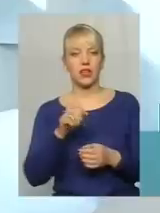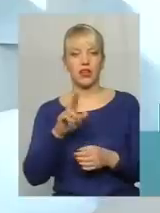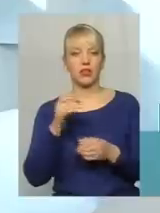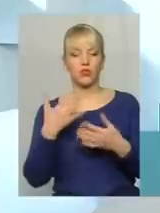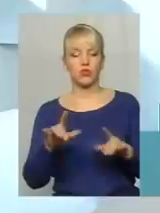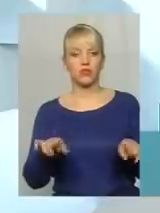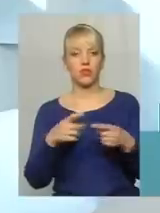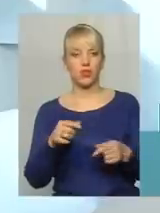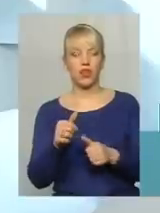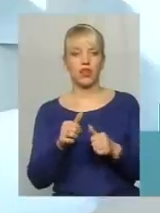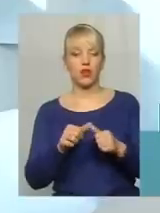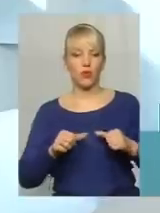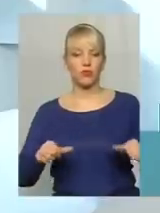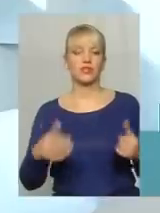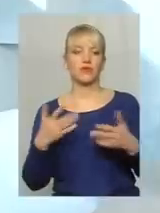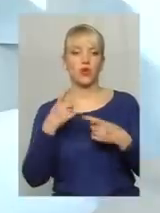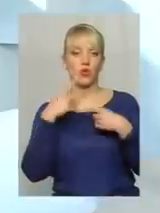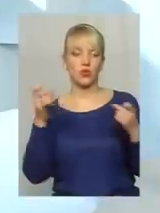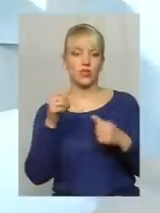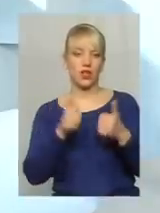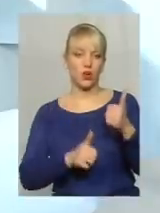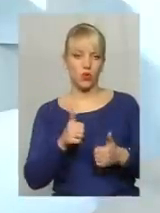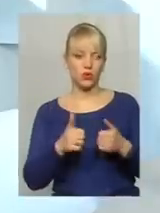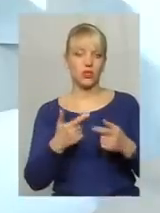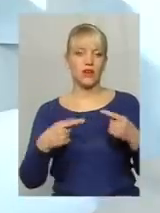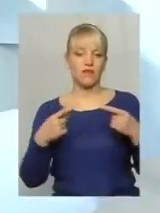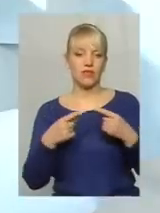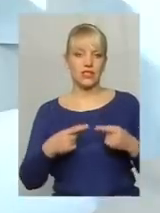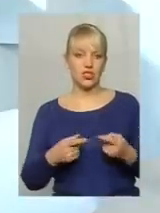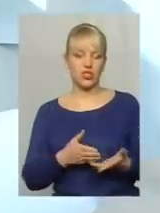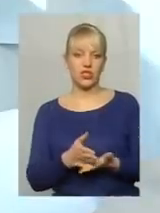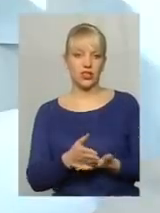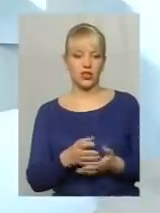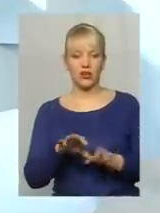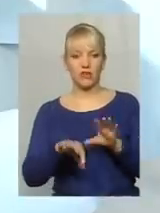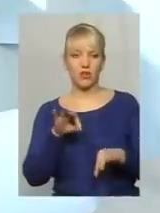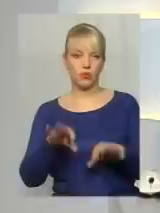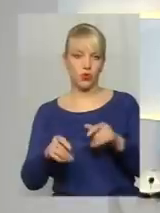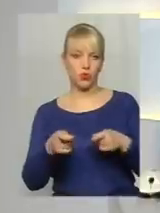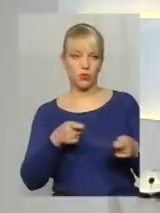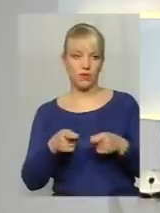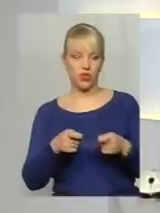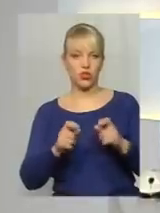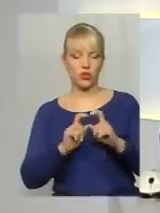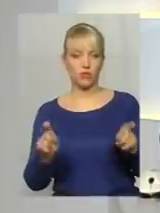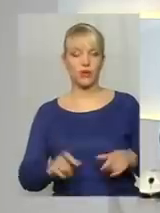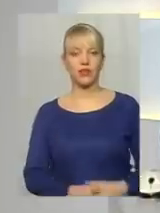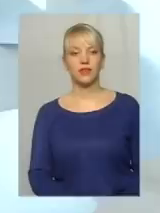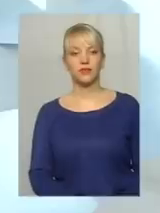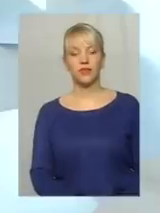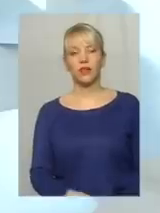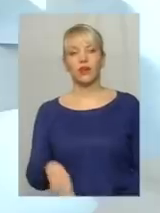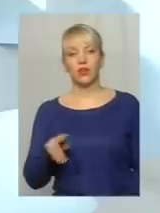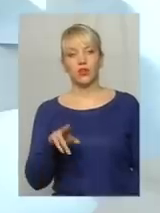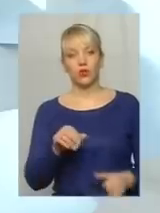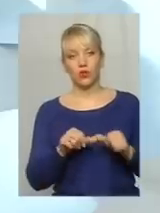комісію, вже оголосила конкурс, визначила критерії відбору управляючої компанії. До комісії